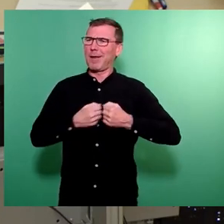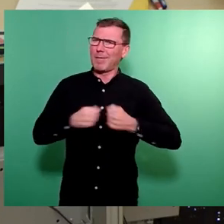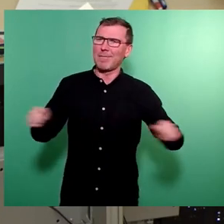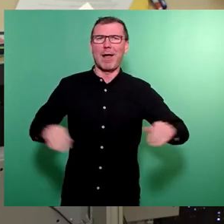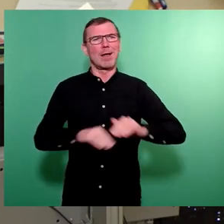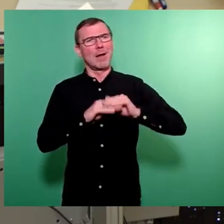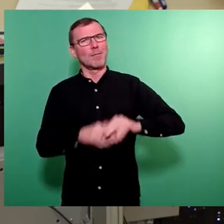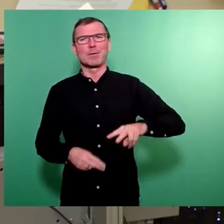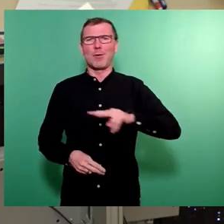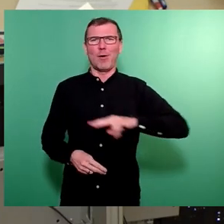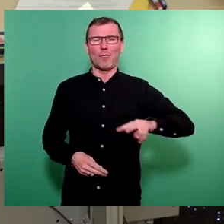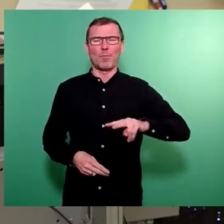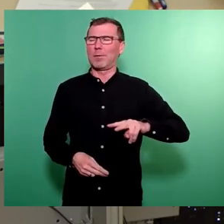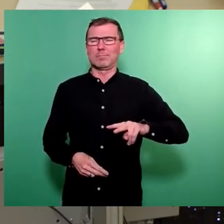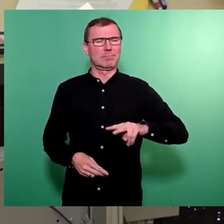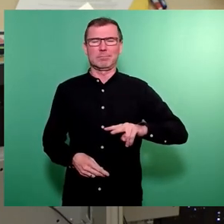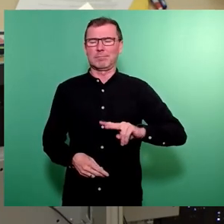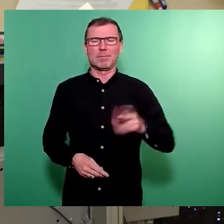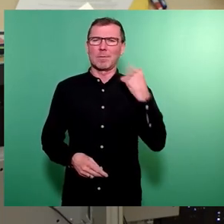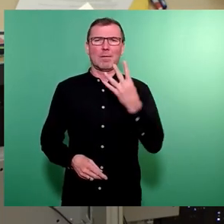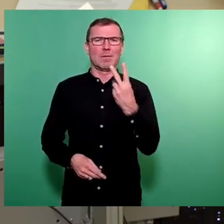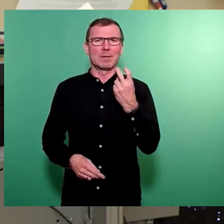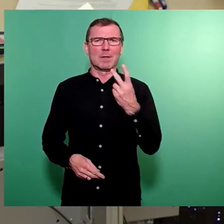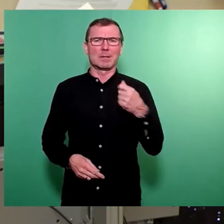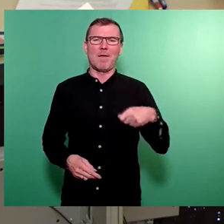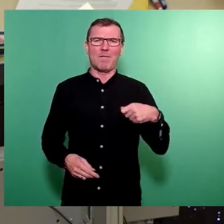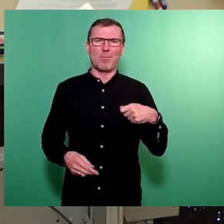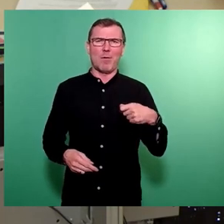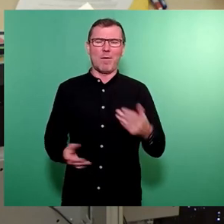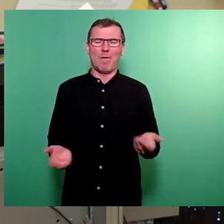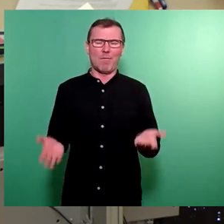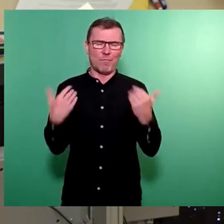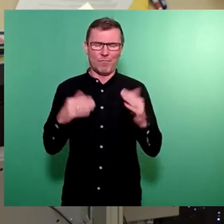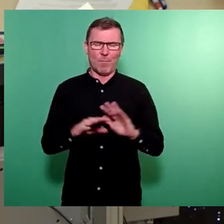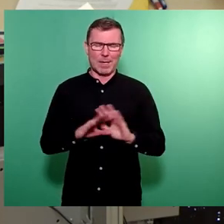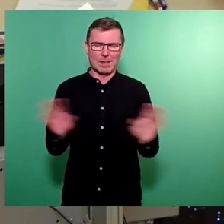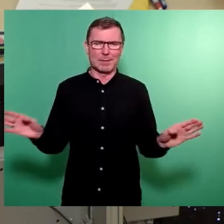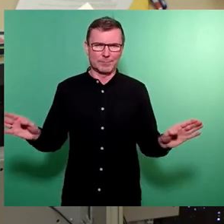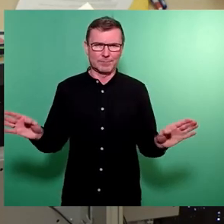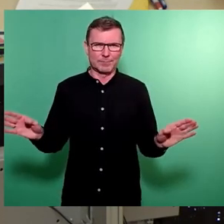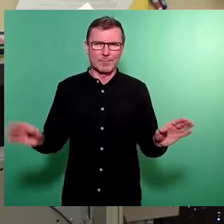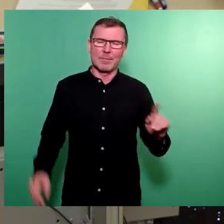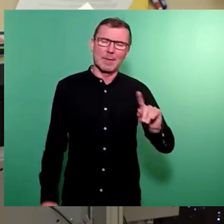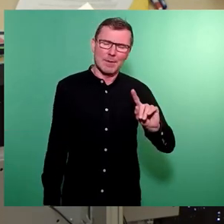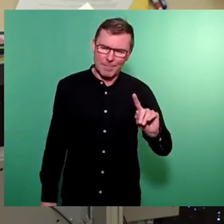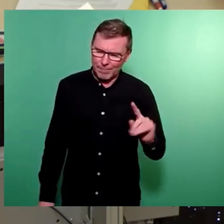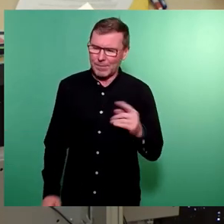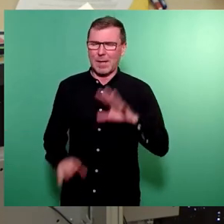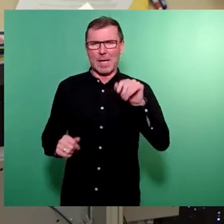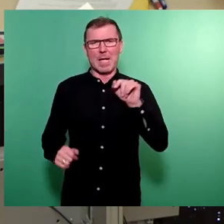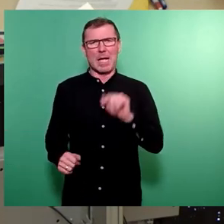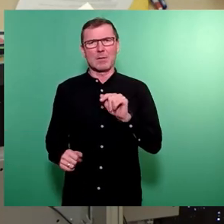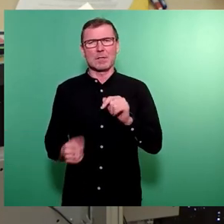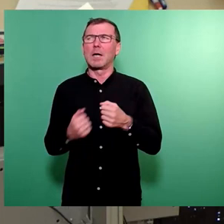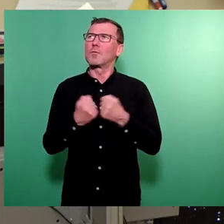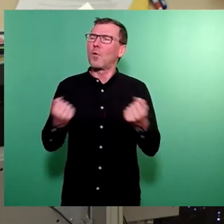Diese Illusion ist seit dem 24. Februar diesen Jahres zerbrochen. Es ist wieder ein Haushalt, den wir in Zeiten großer